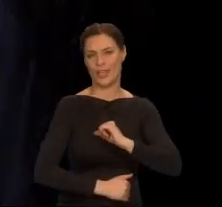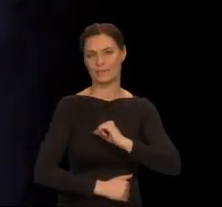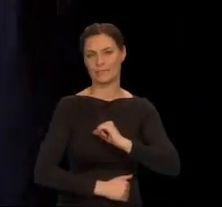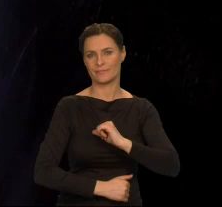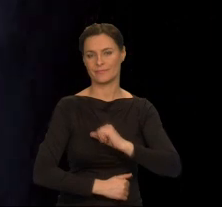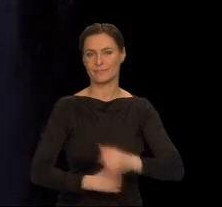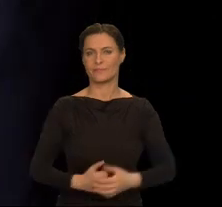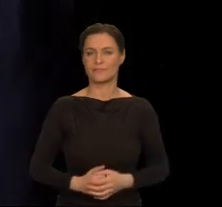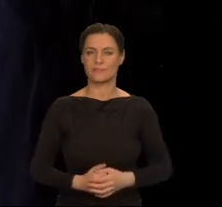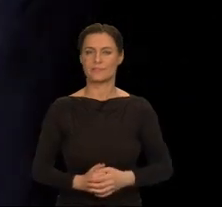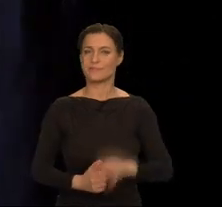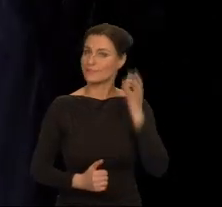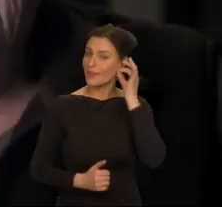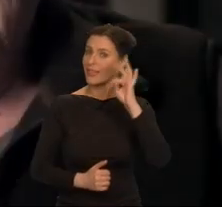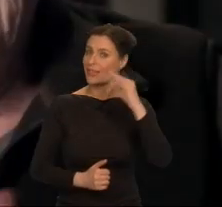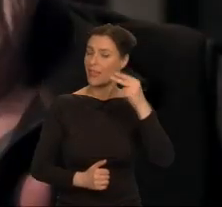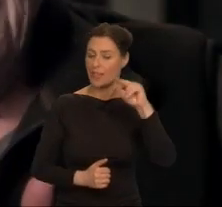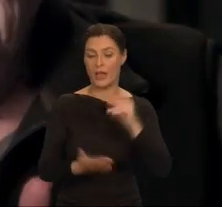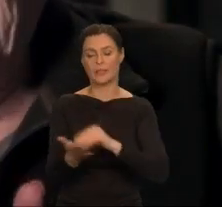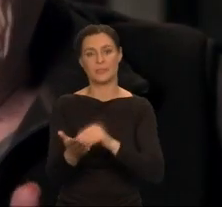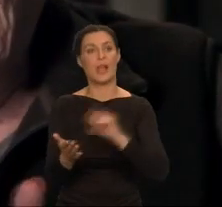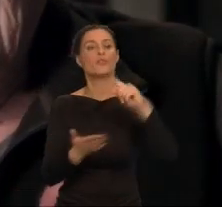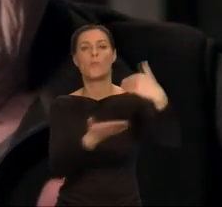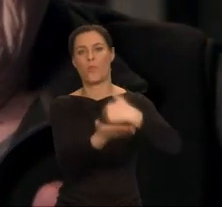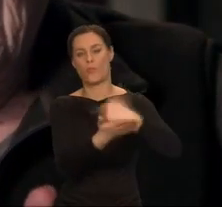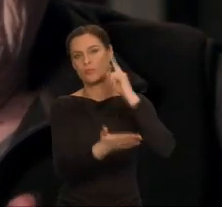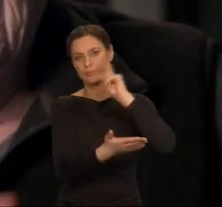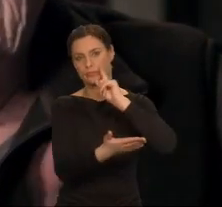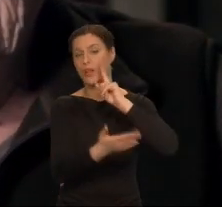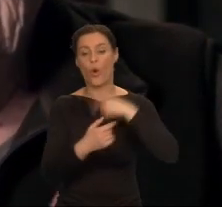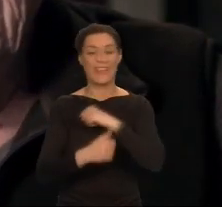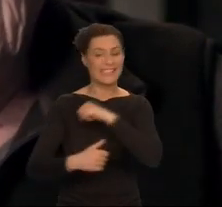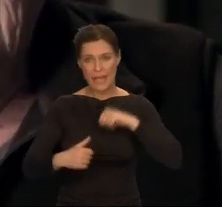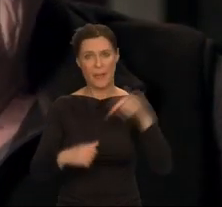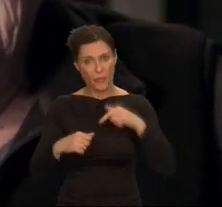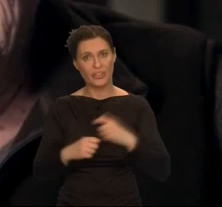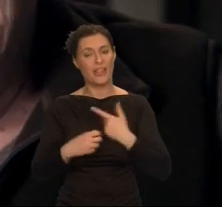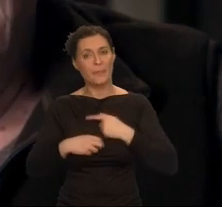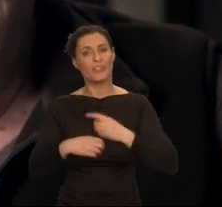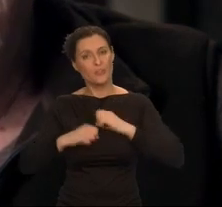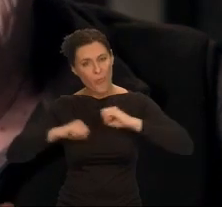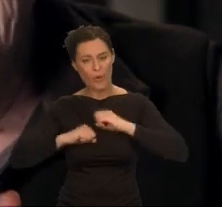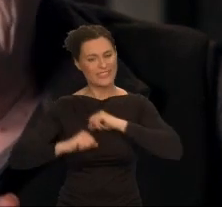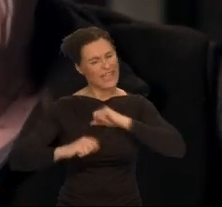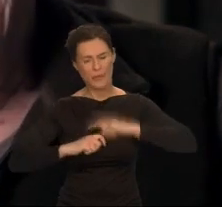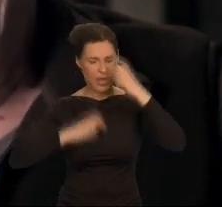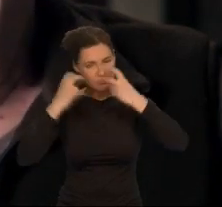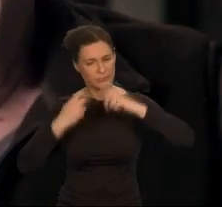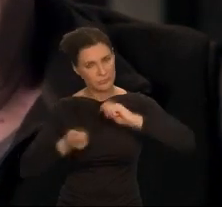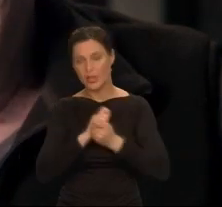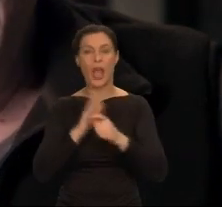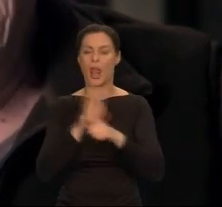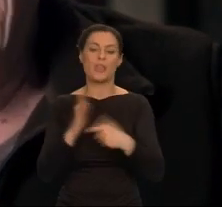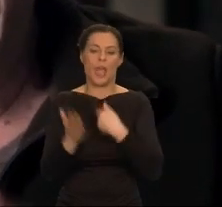Tenar sama powinna mieć taką moc, ale w rzeczywistości jest niczym. Nad niczym nie ma